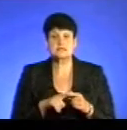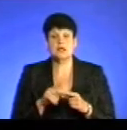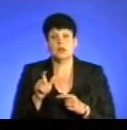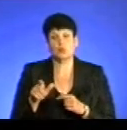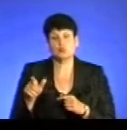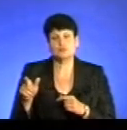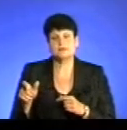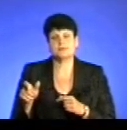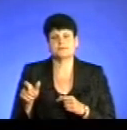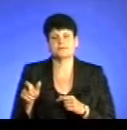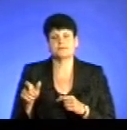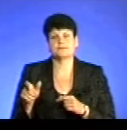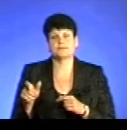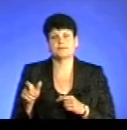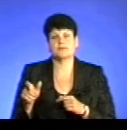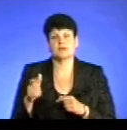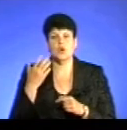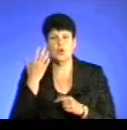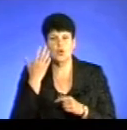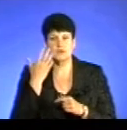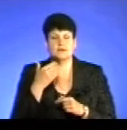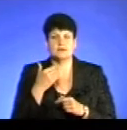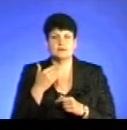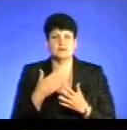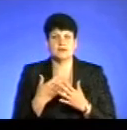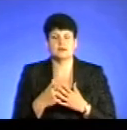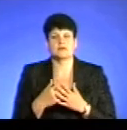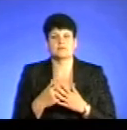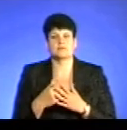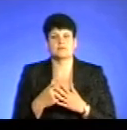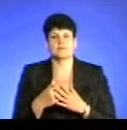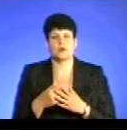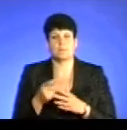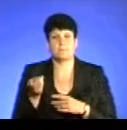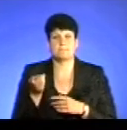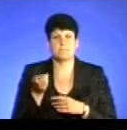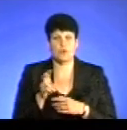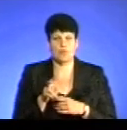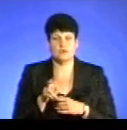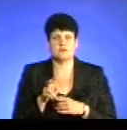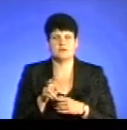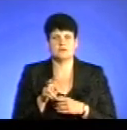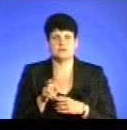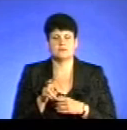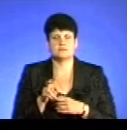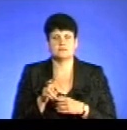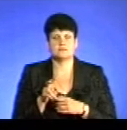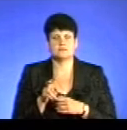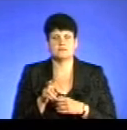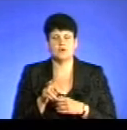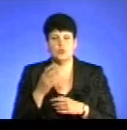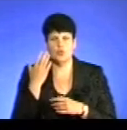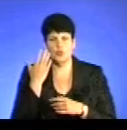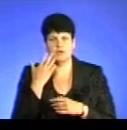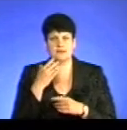після цього, вони, коли, наприклад, якщо стосується це барбутуральів, то вони, коли вони приходять десь, особливо це, коли є